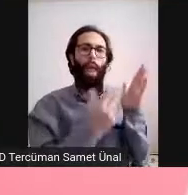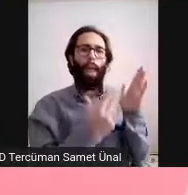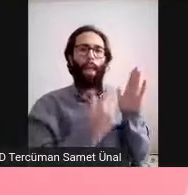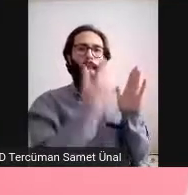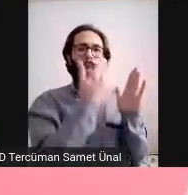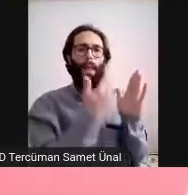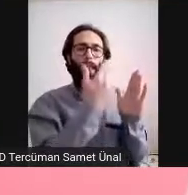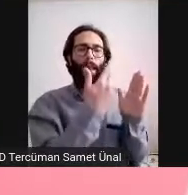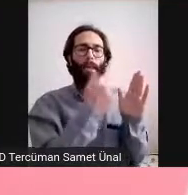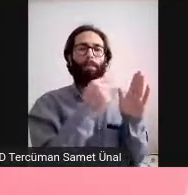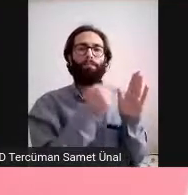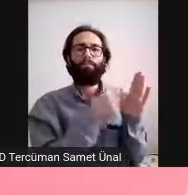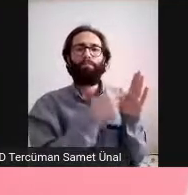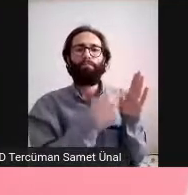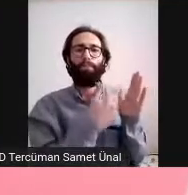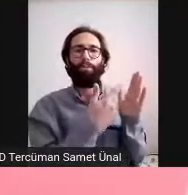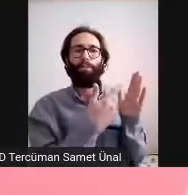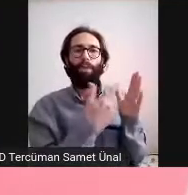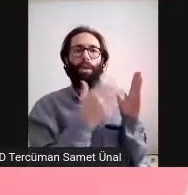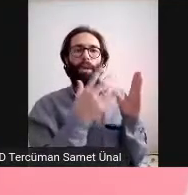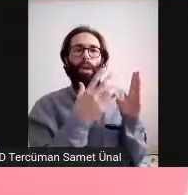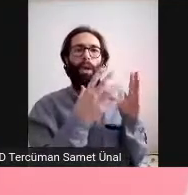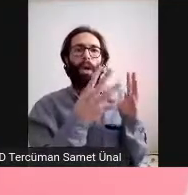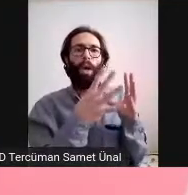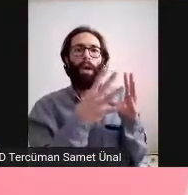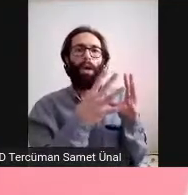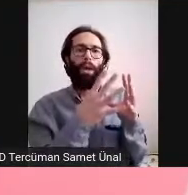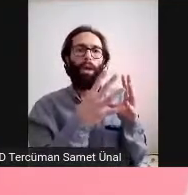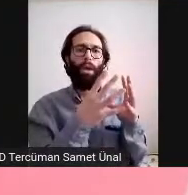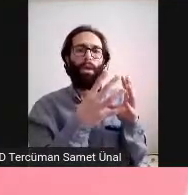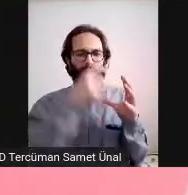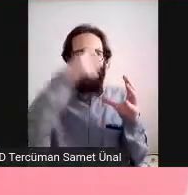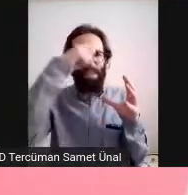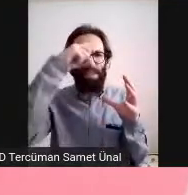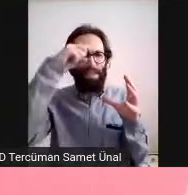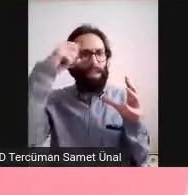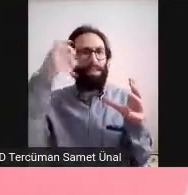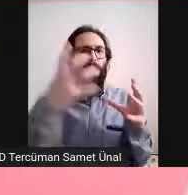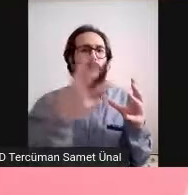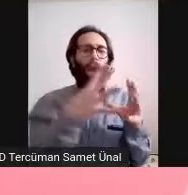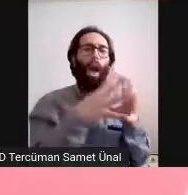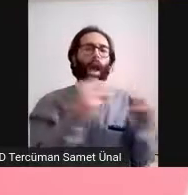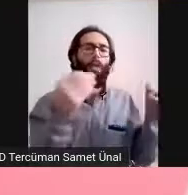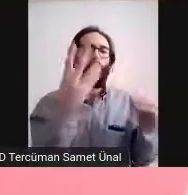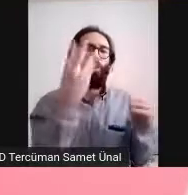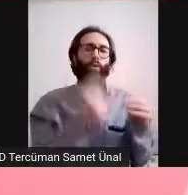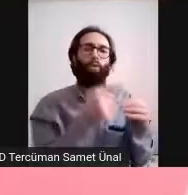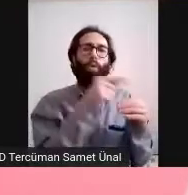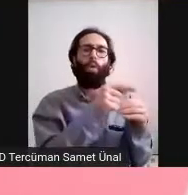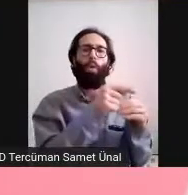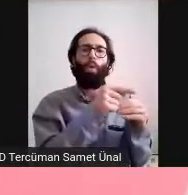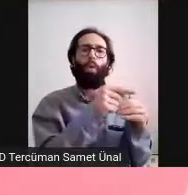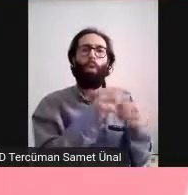çıkamazsınız. Sanırım 7 tesla bile ısınma yapıyor diye biliyorum. 11.7 tesla